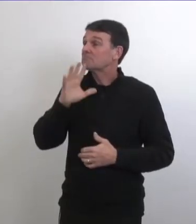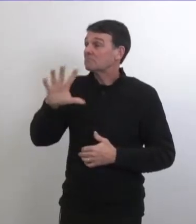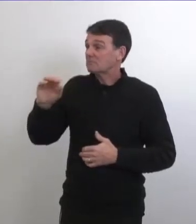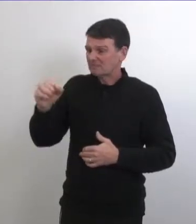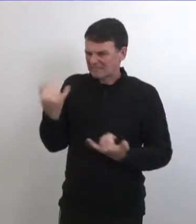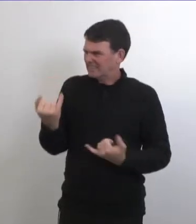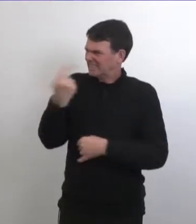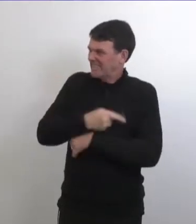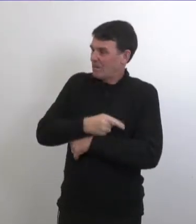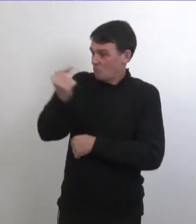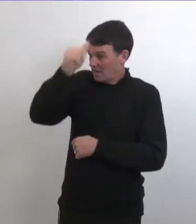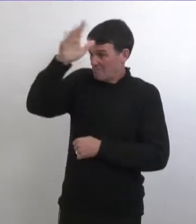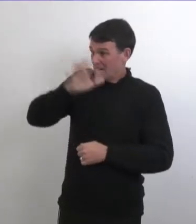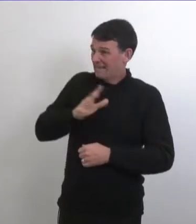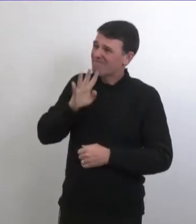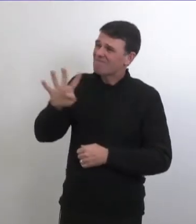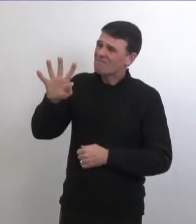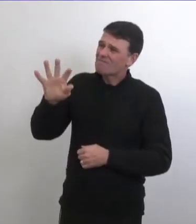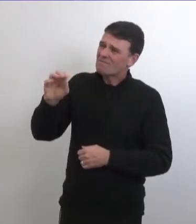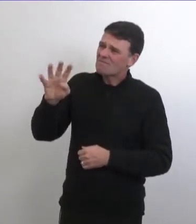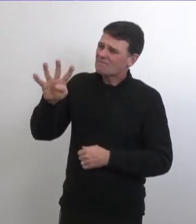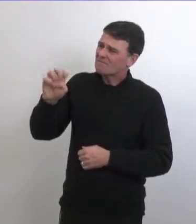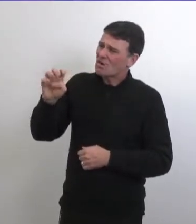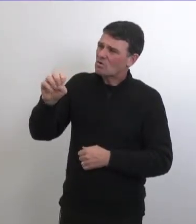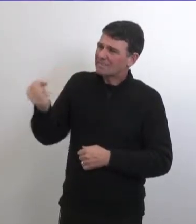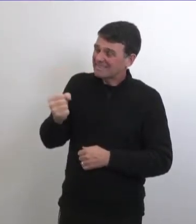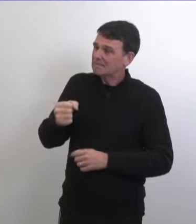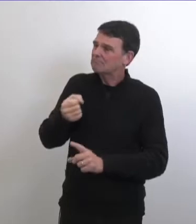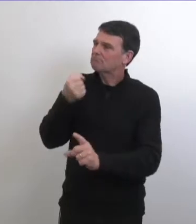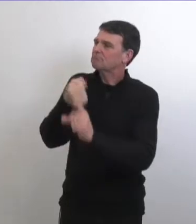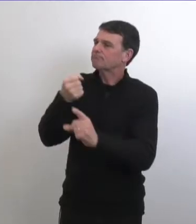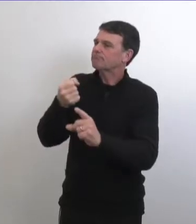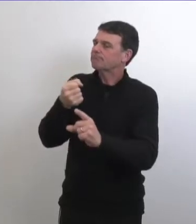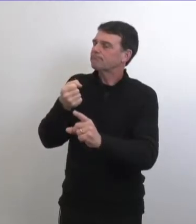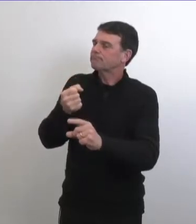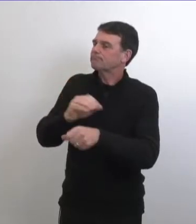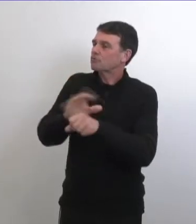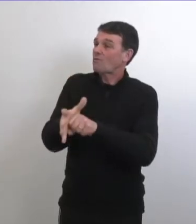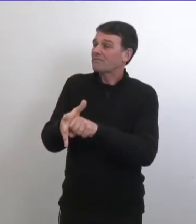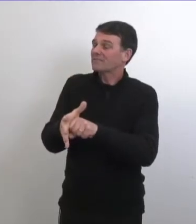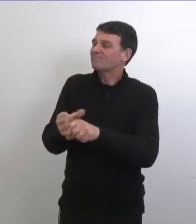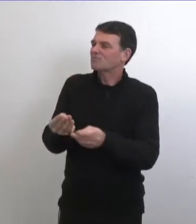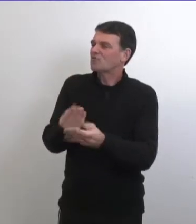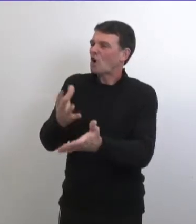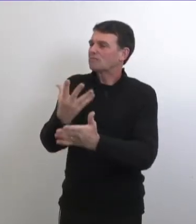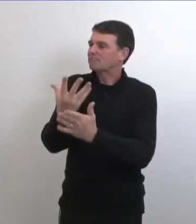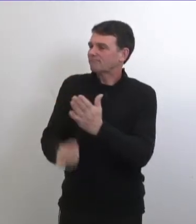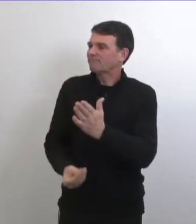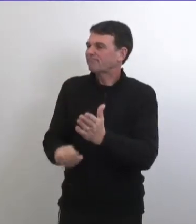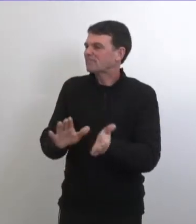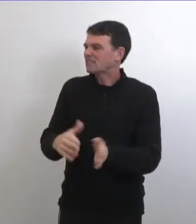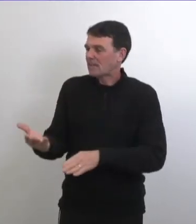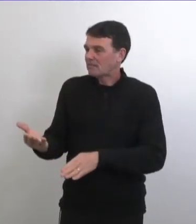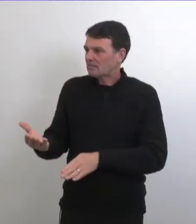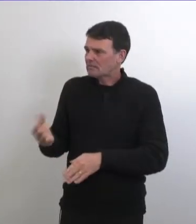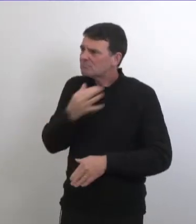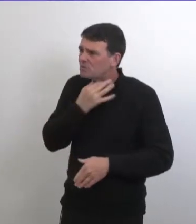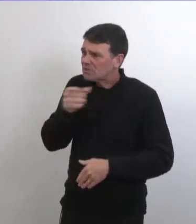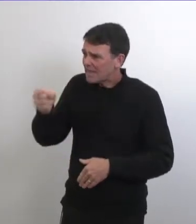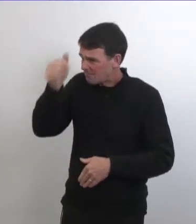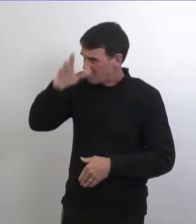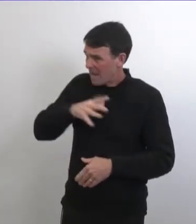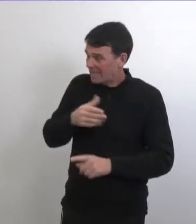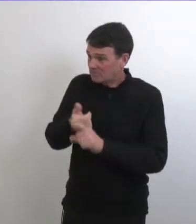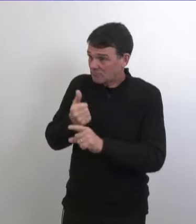plus jeunes aux alentours de la quarantaine la cinquantaine qui sont décédés est ce que vous pouvez parler des peut-être maladies sous